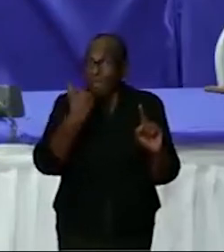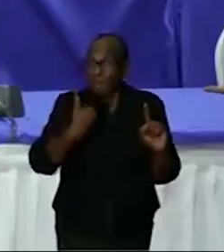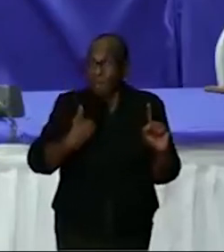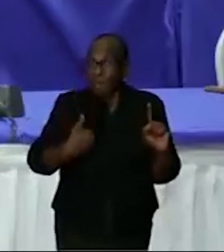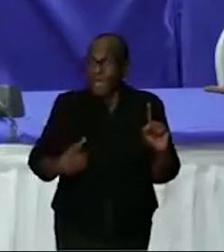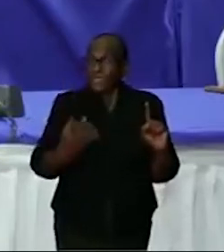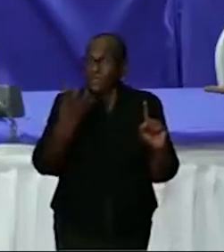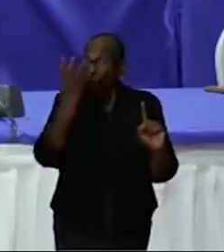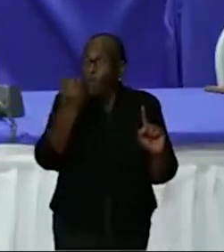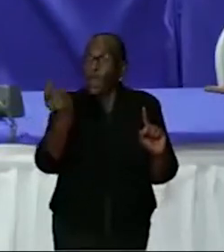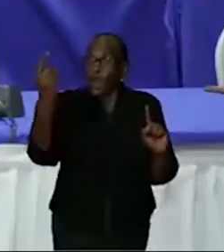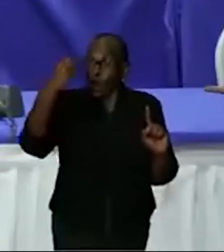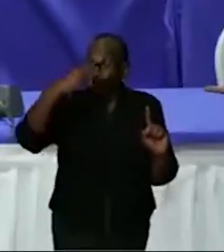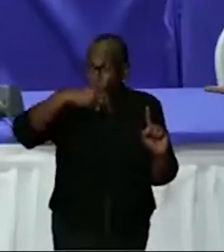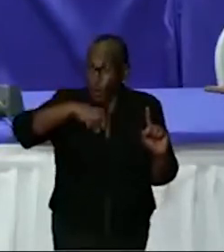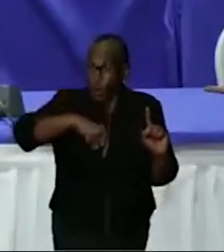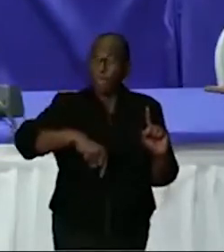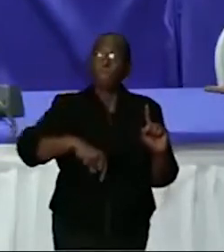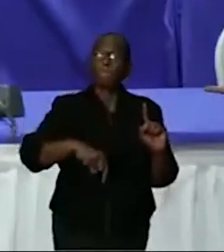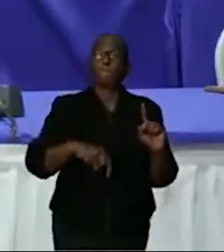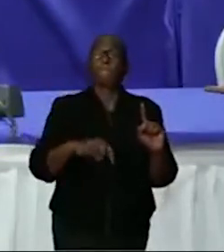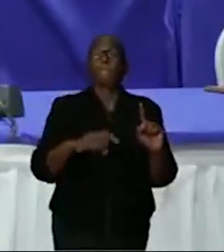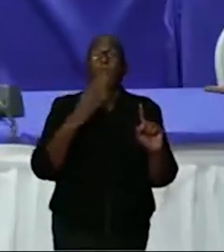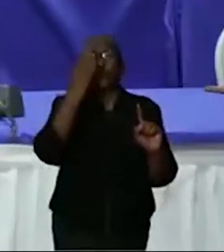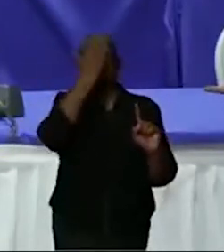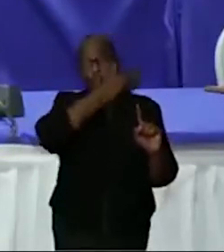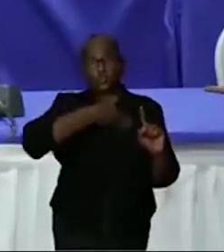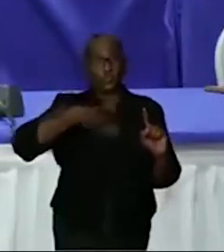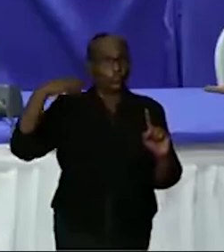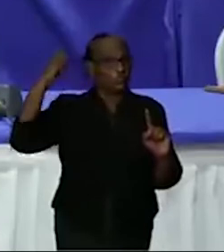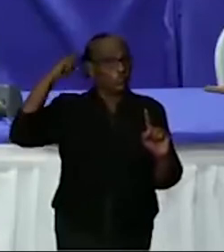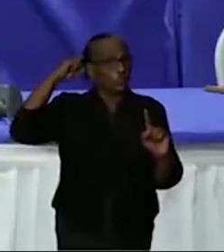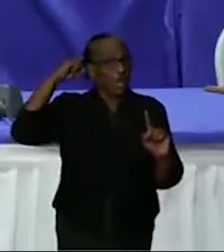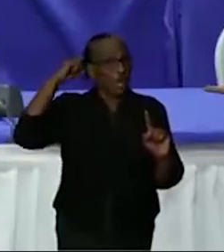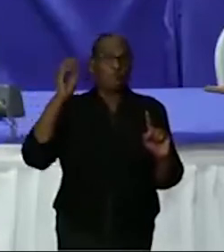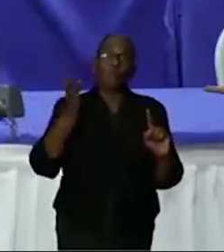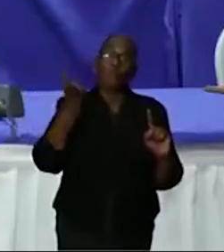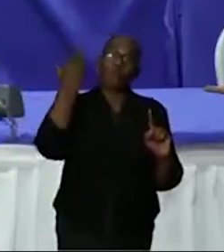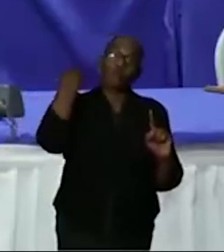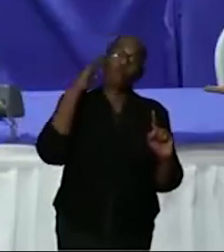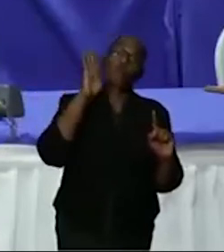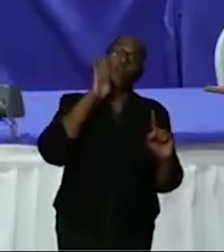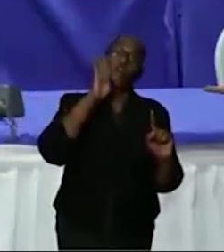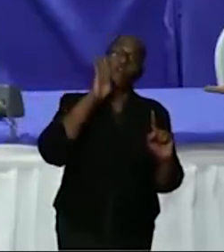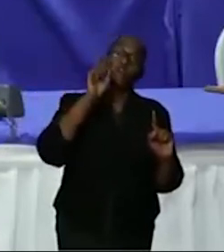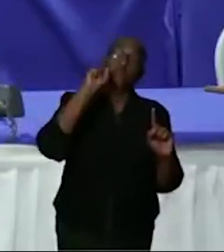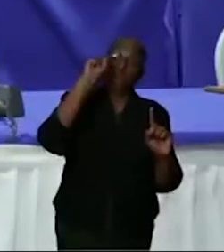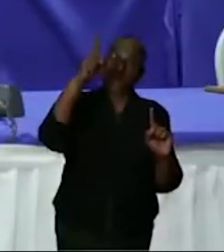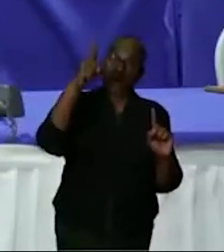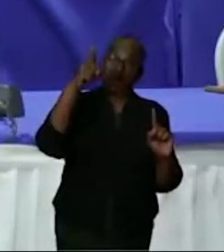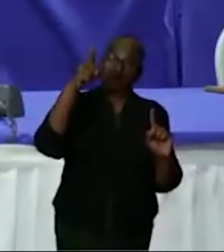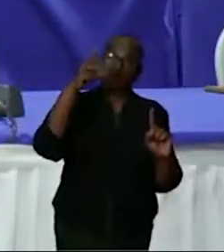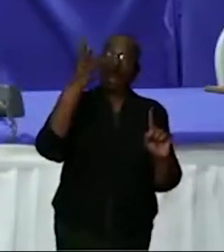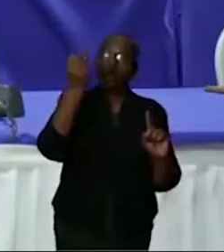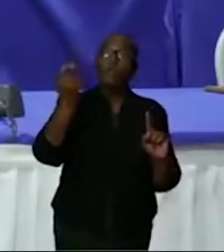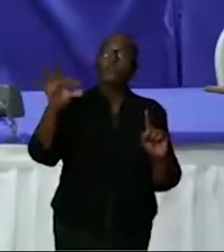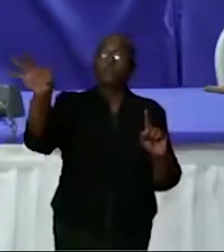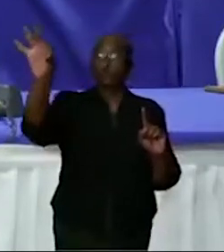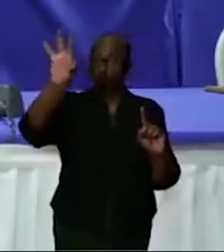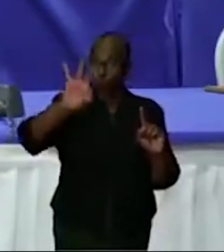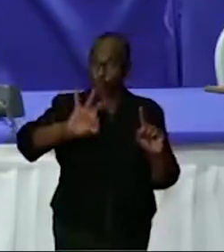degenen die terugkeren, dat die worden toegelaten. We zullen dus in